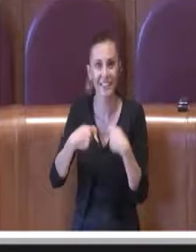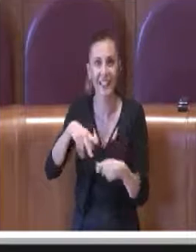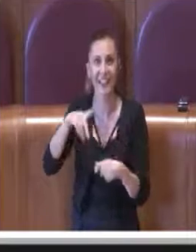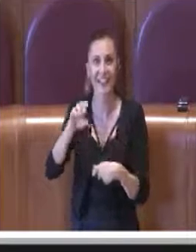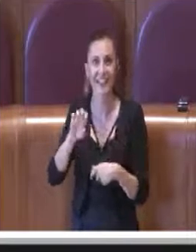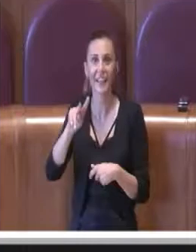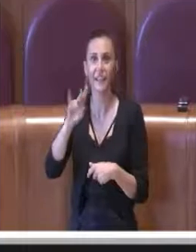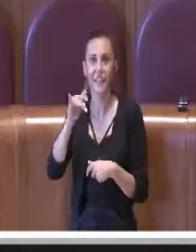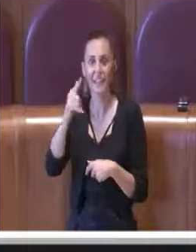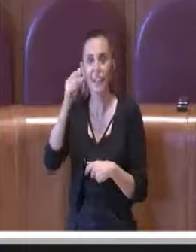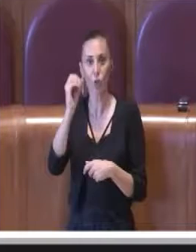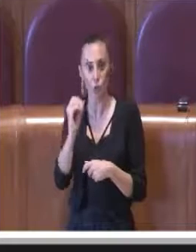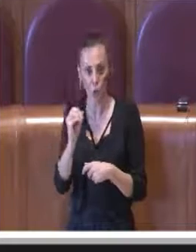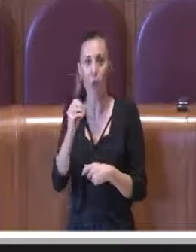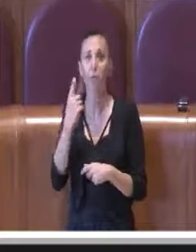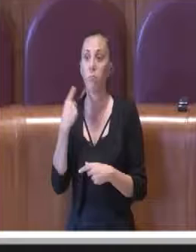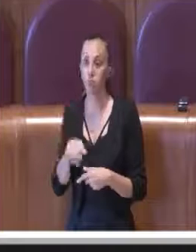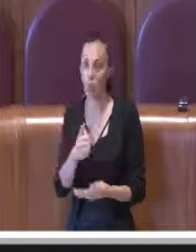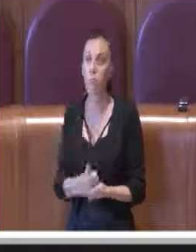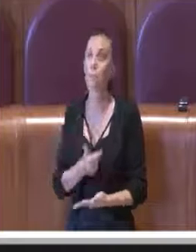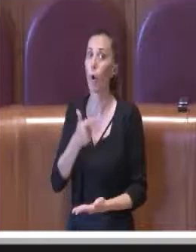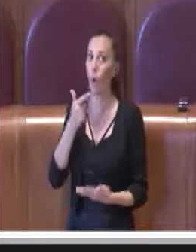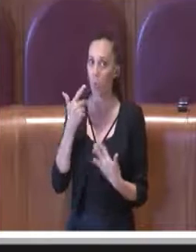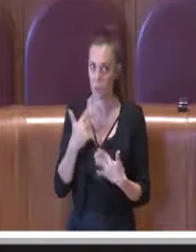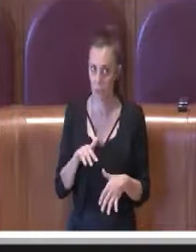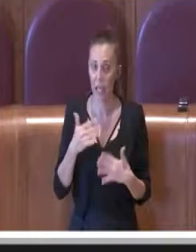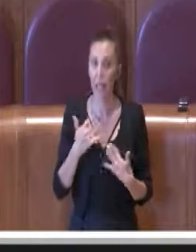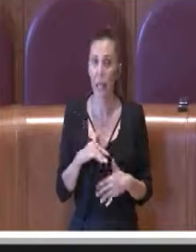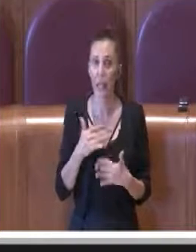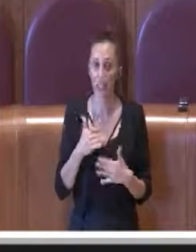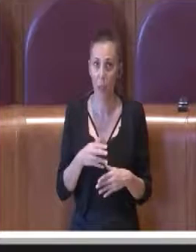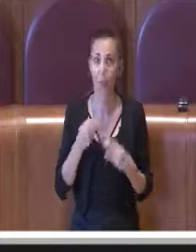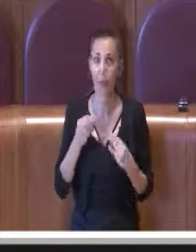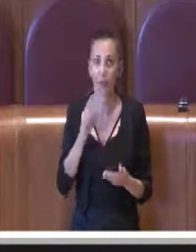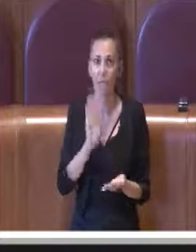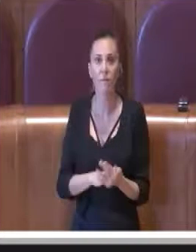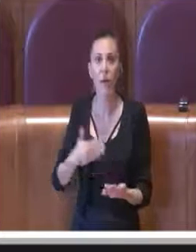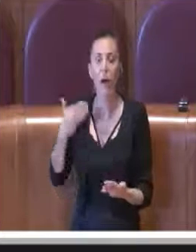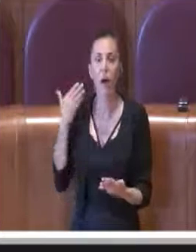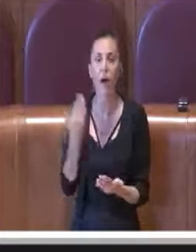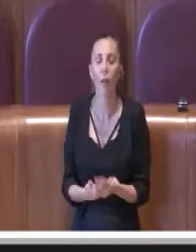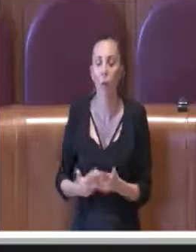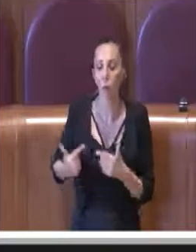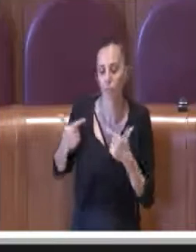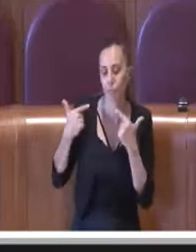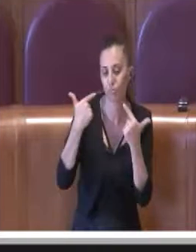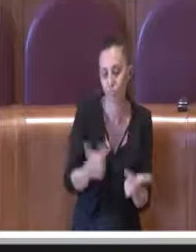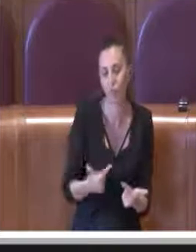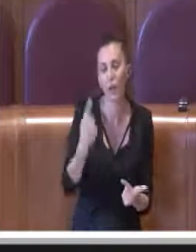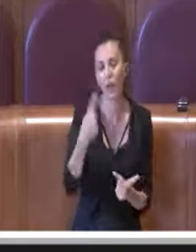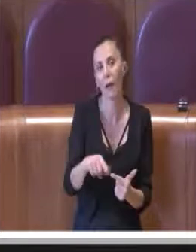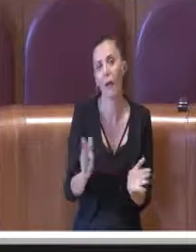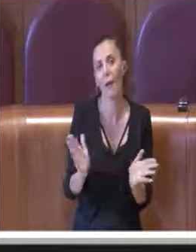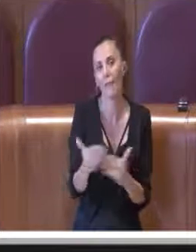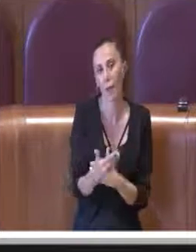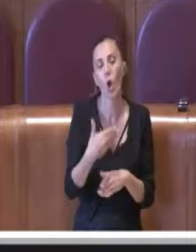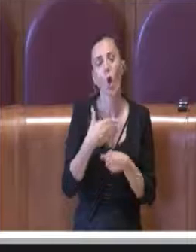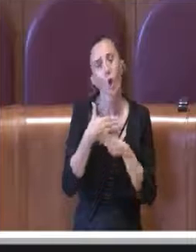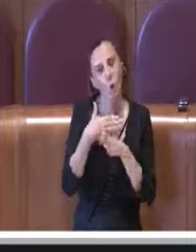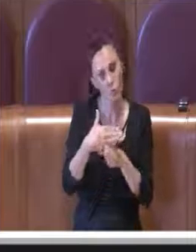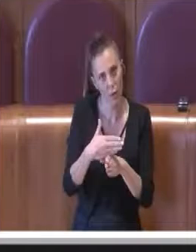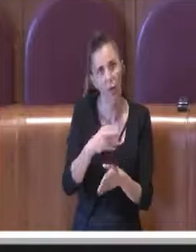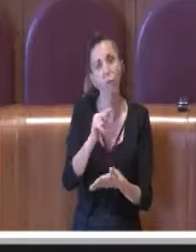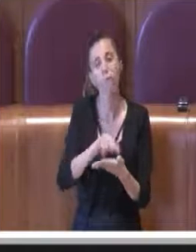De Vito, che la trovo molto importante perché dà valore a questa categoria. Quindi condivisibile,